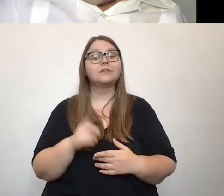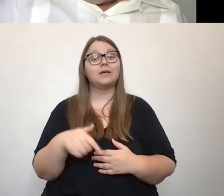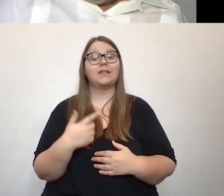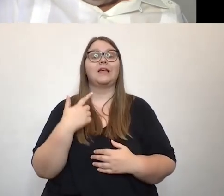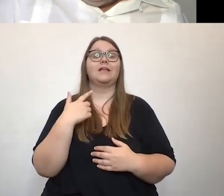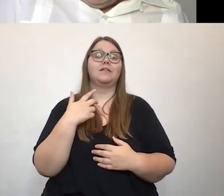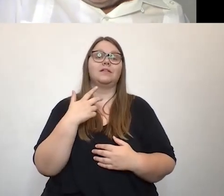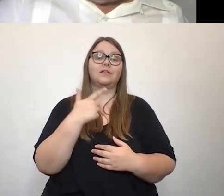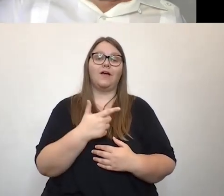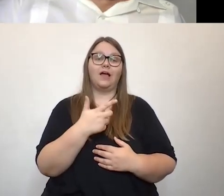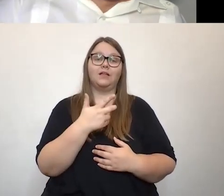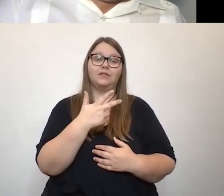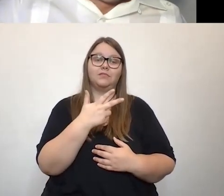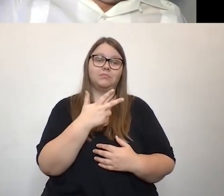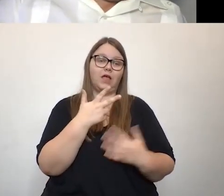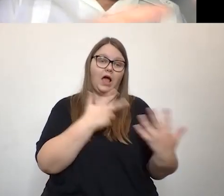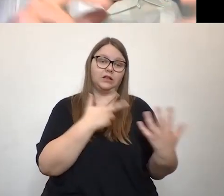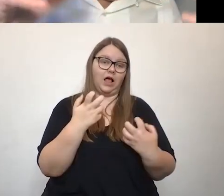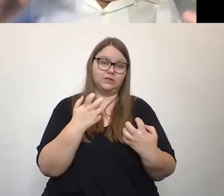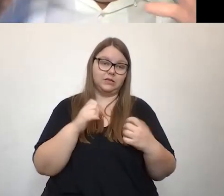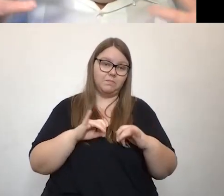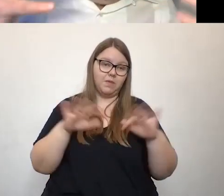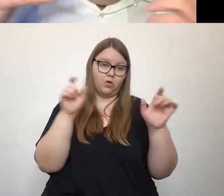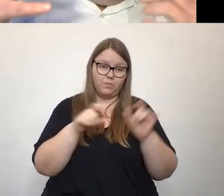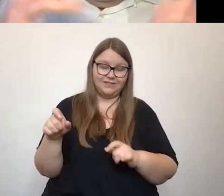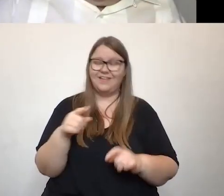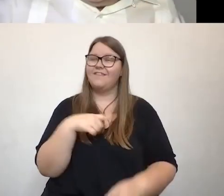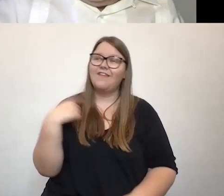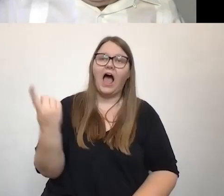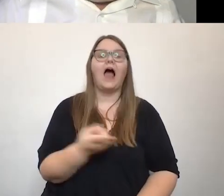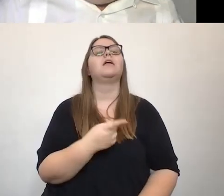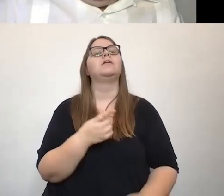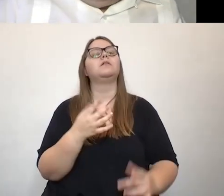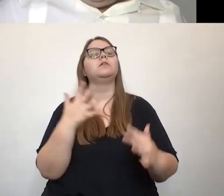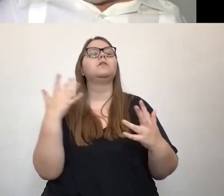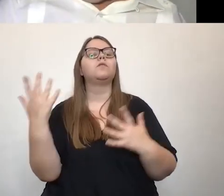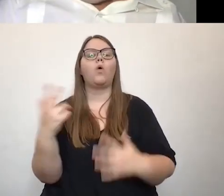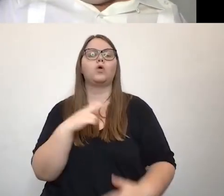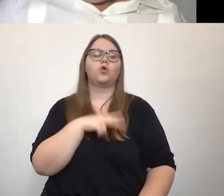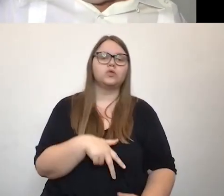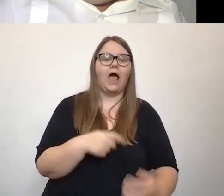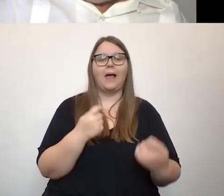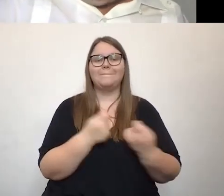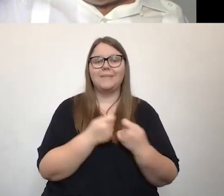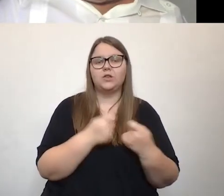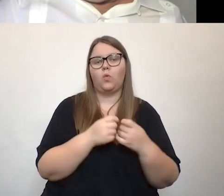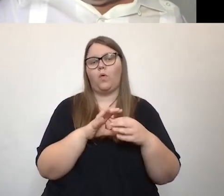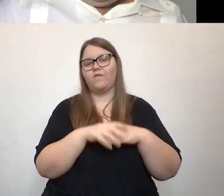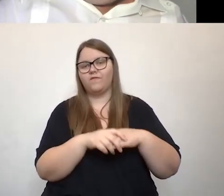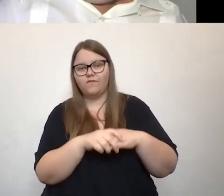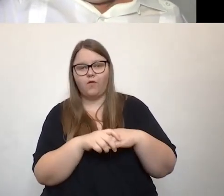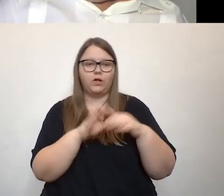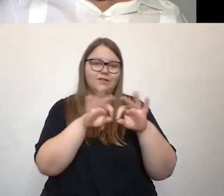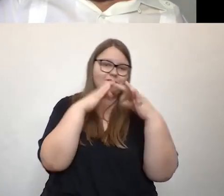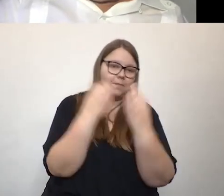mit Behinderung in Deutschland, wir 88 Millionen, die haben ja alle irgendwie eine Form von sozialer Bindung, Familie, Freunde, das ist also mindestens mal Faktor